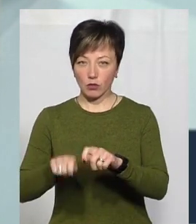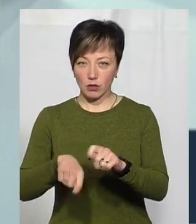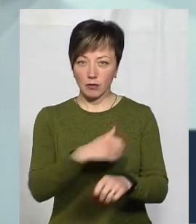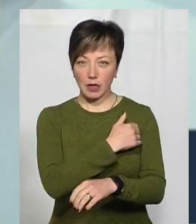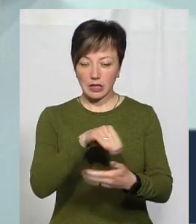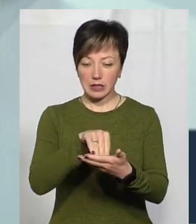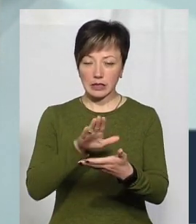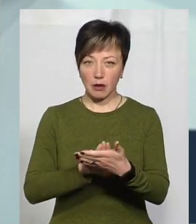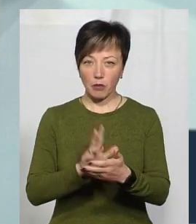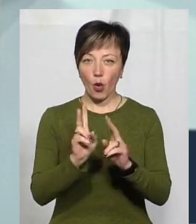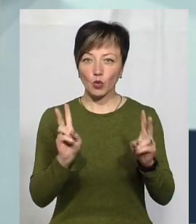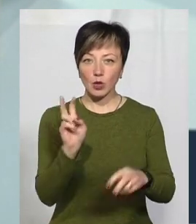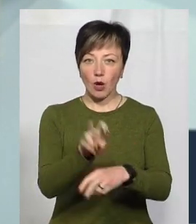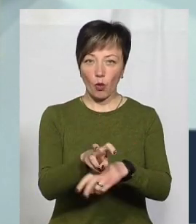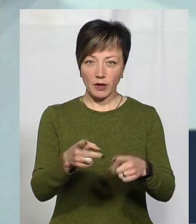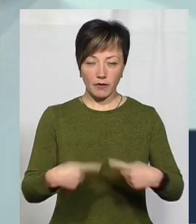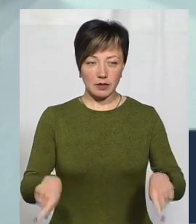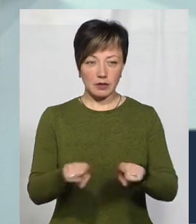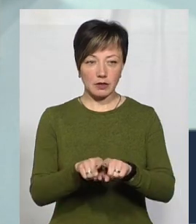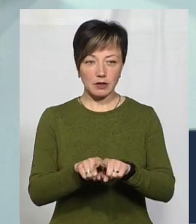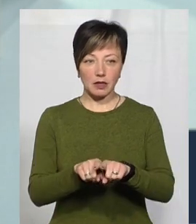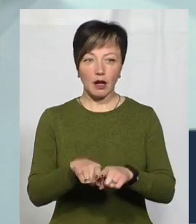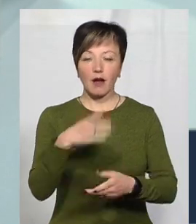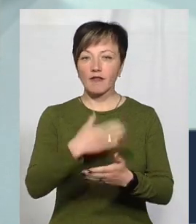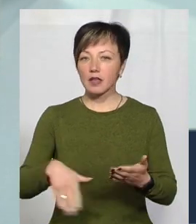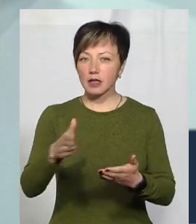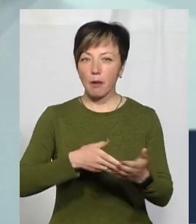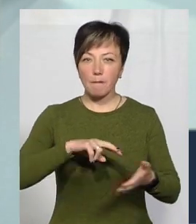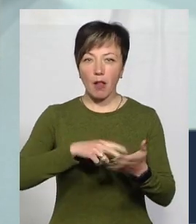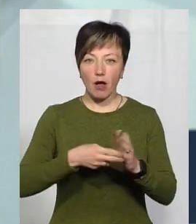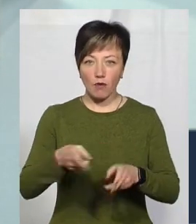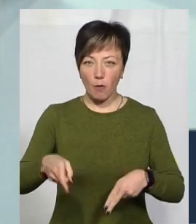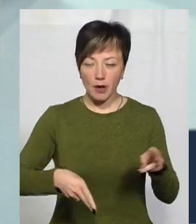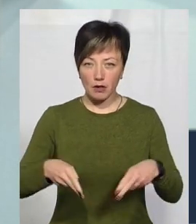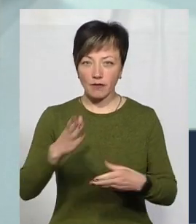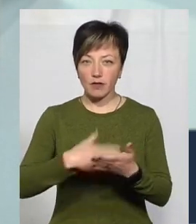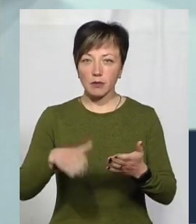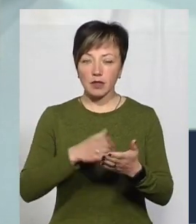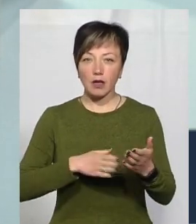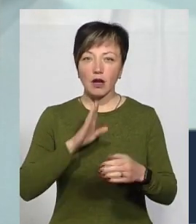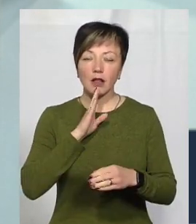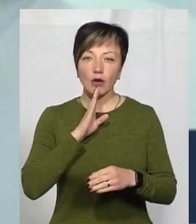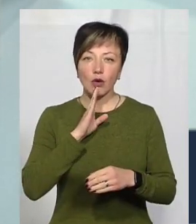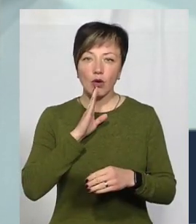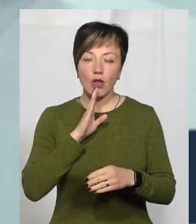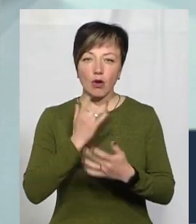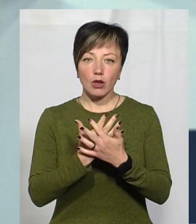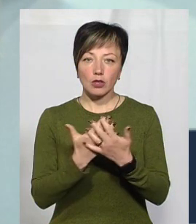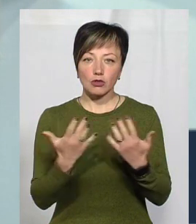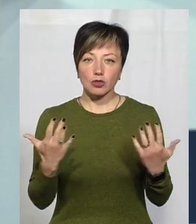заходить в відділення. Відмінені планові і оперативні втручання, відмінено гинекологічний